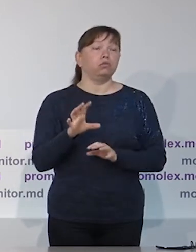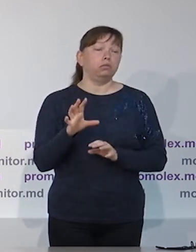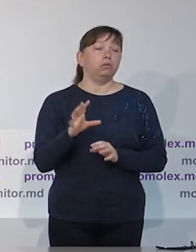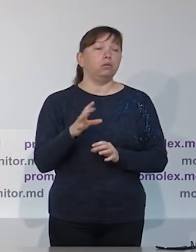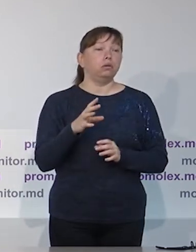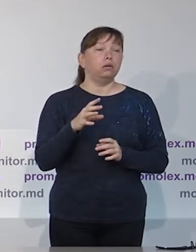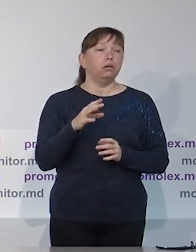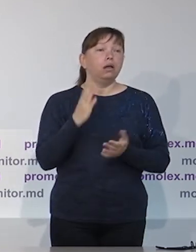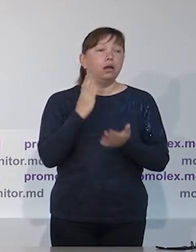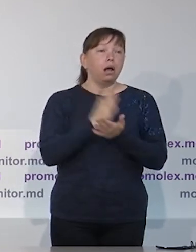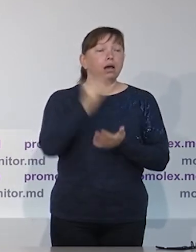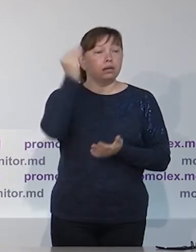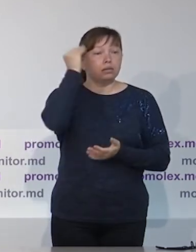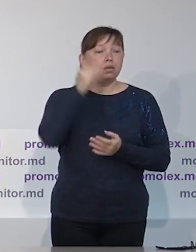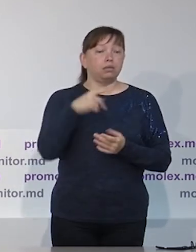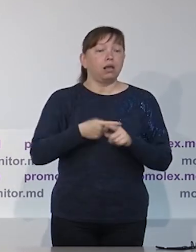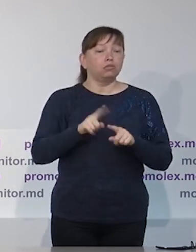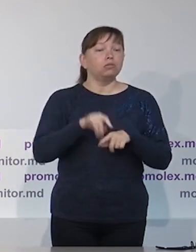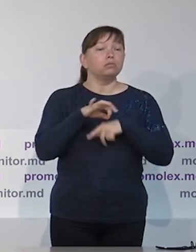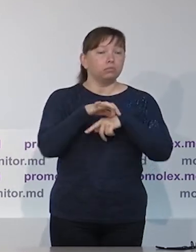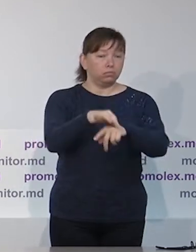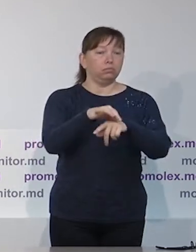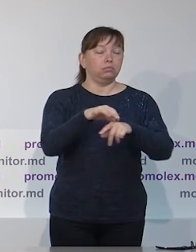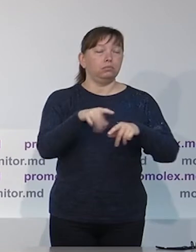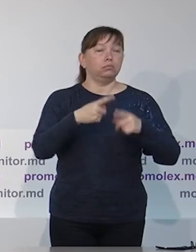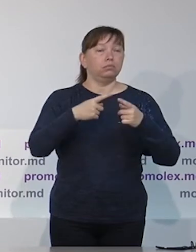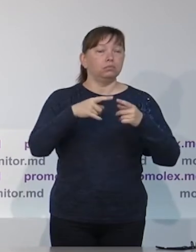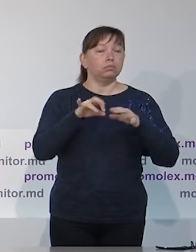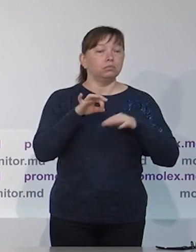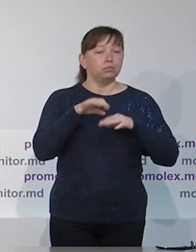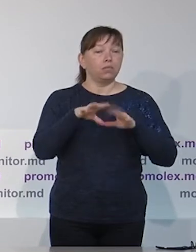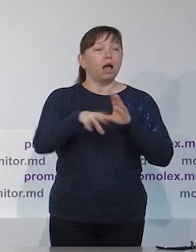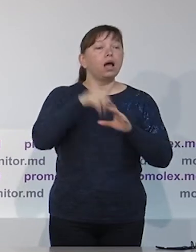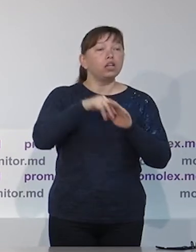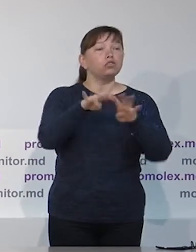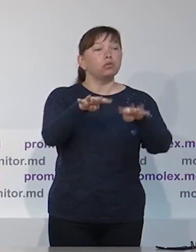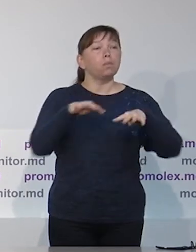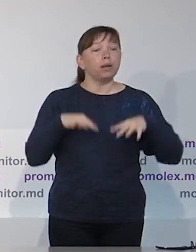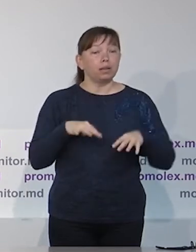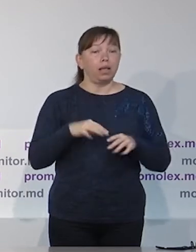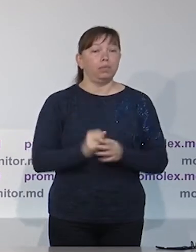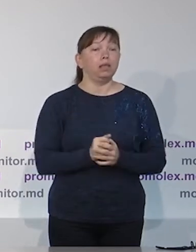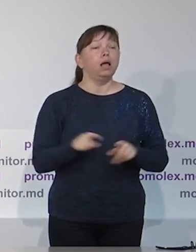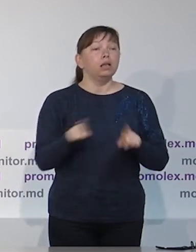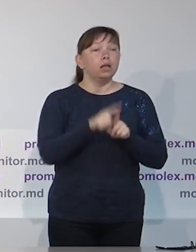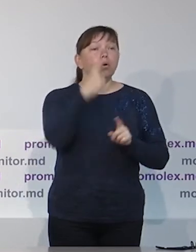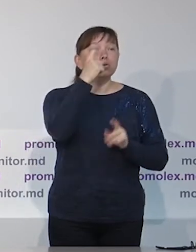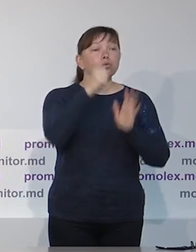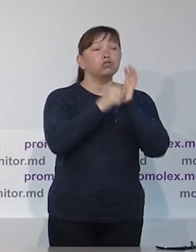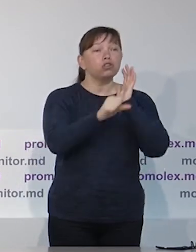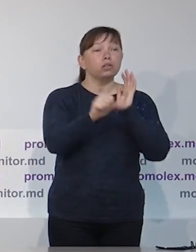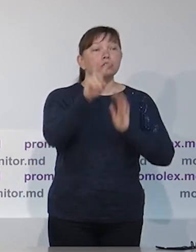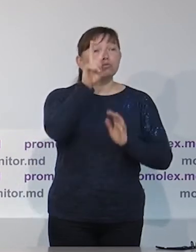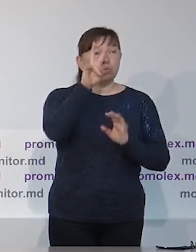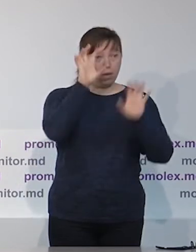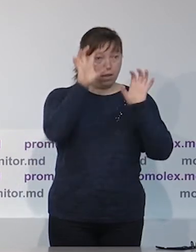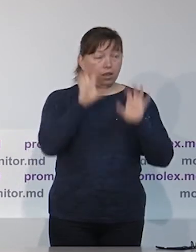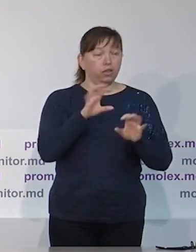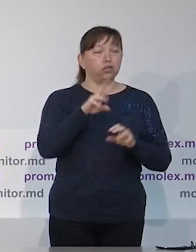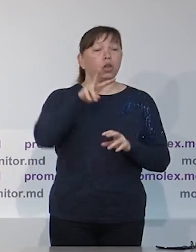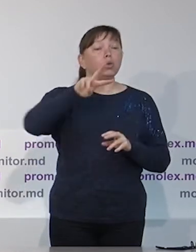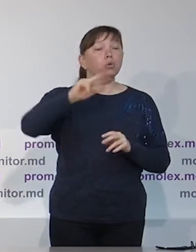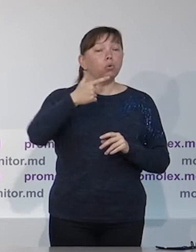данных парламентских выборов. Так, в законе 162 от июля 2020 года